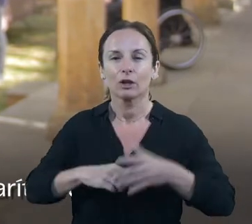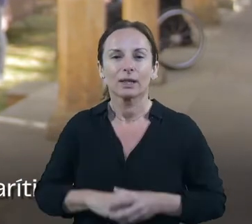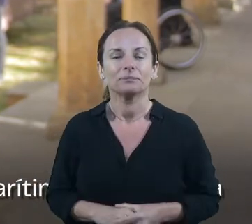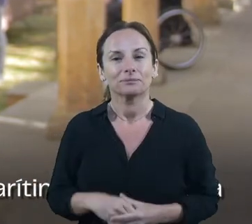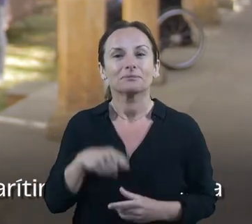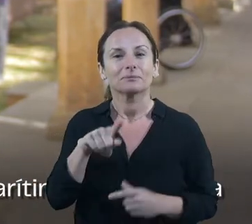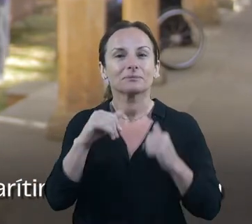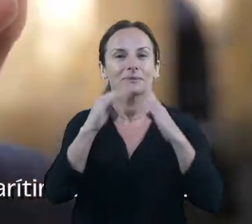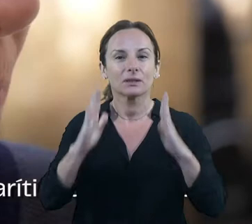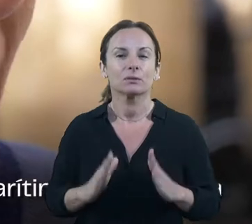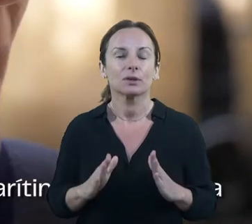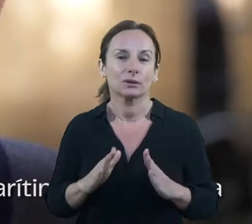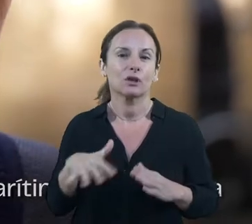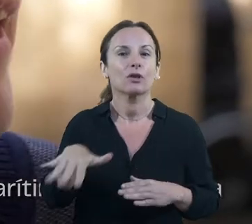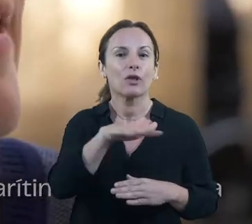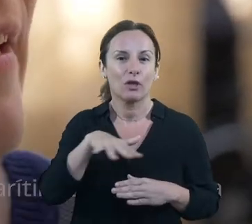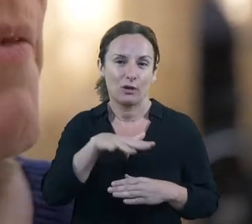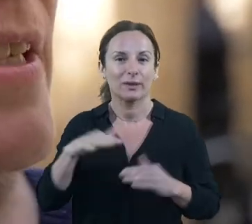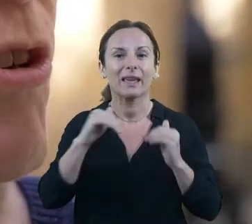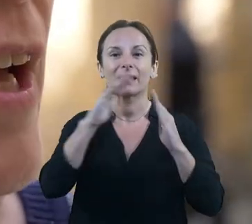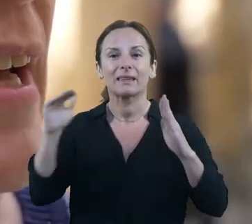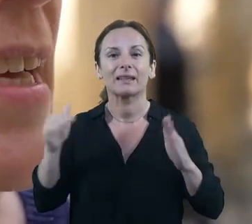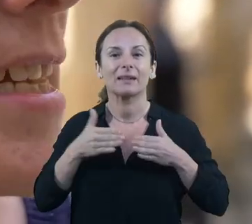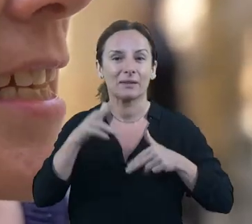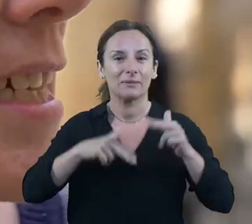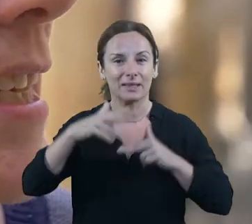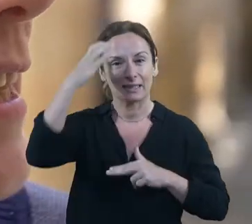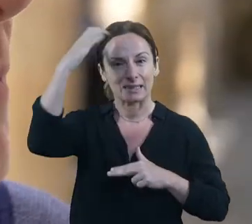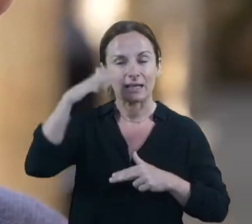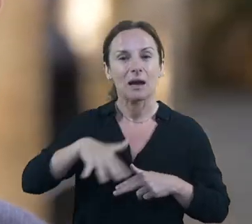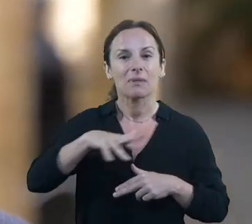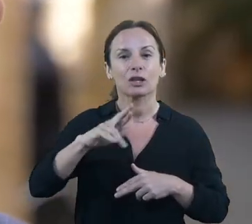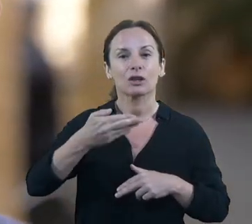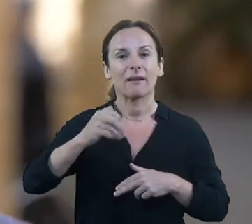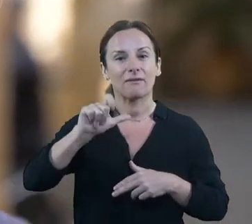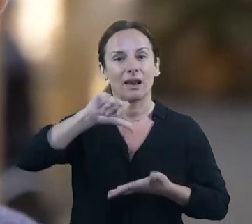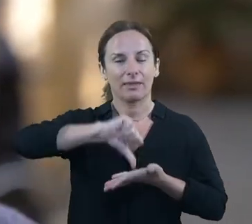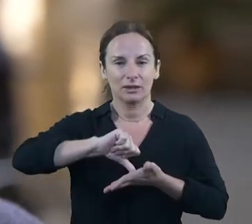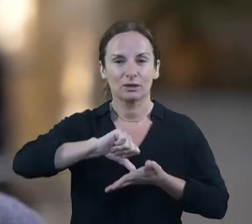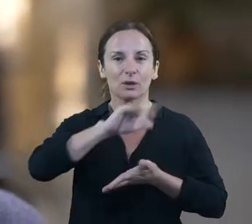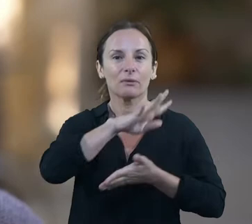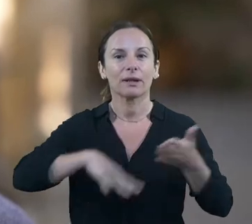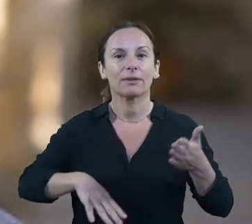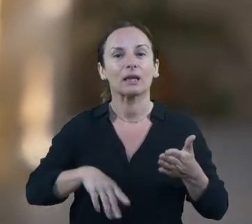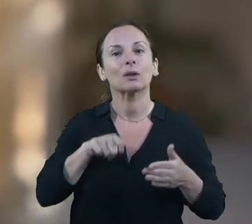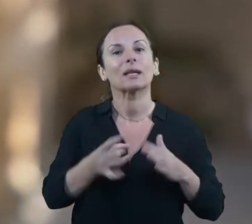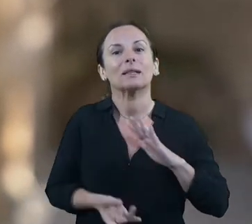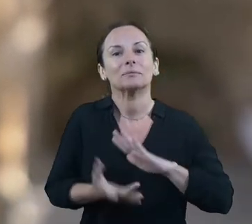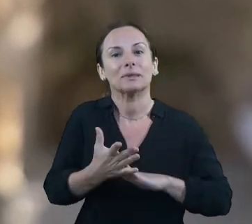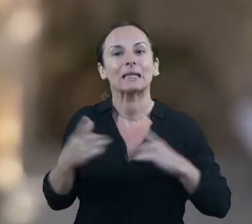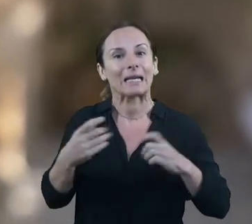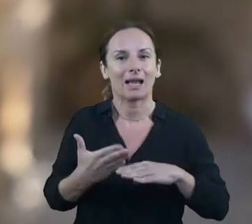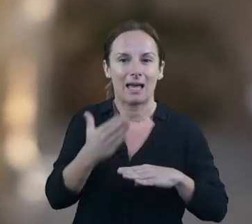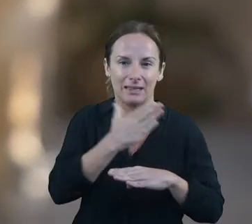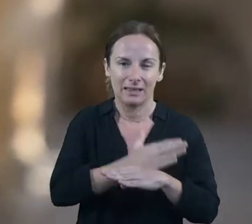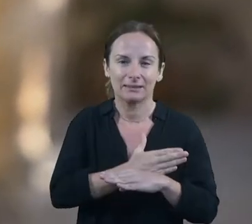Reials, al barri del Raval, al centre de Barcelona, que va ser creada abans de la guerra, primer com a Museu